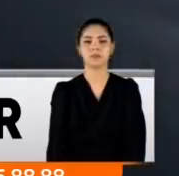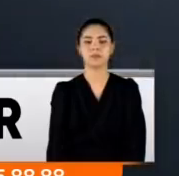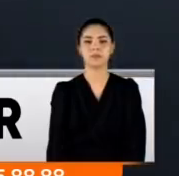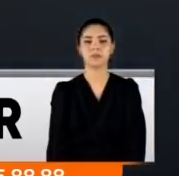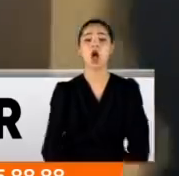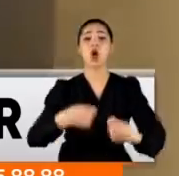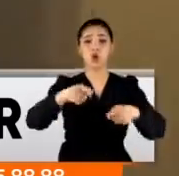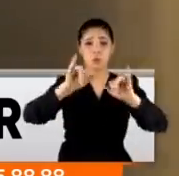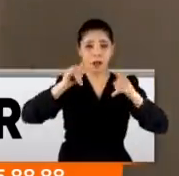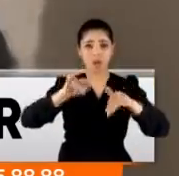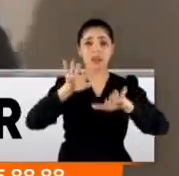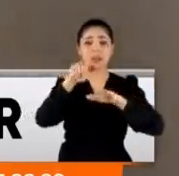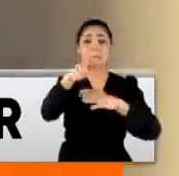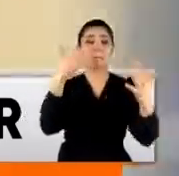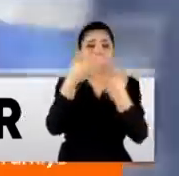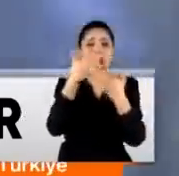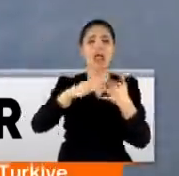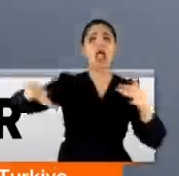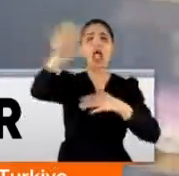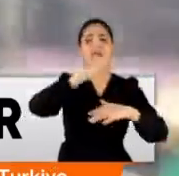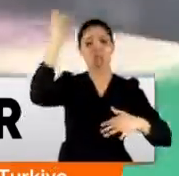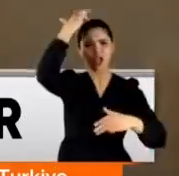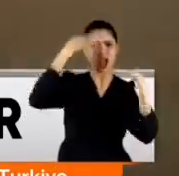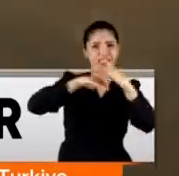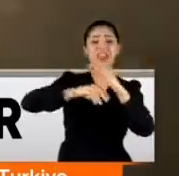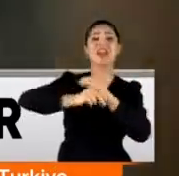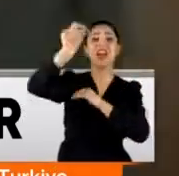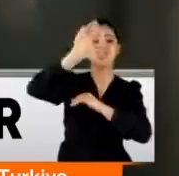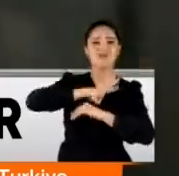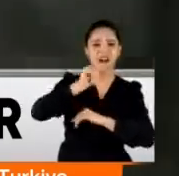Kumar oynarken basıldılar. Hep birlikte çatıya kaçtılar.